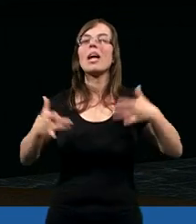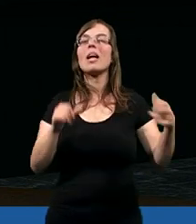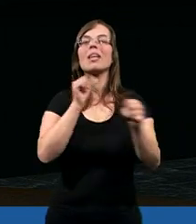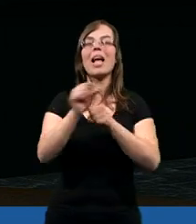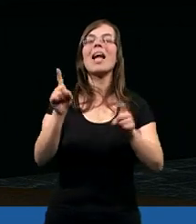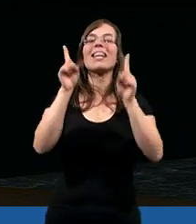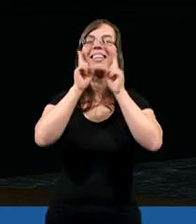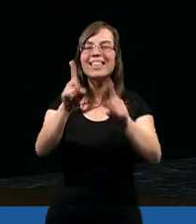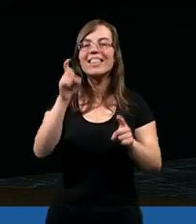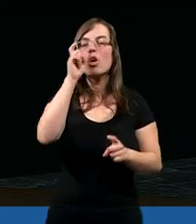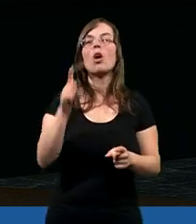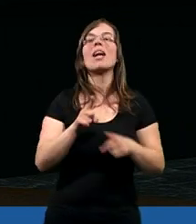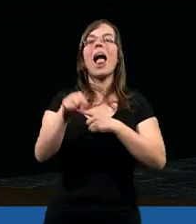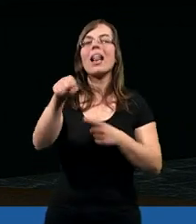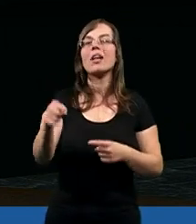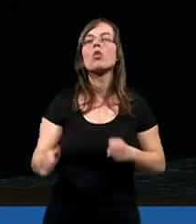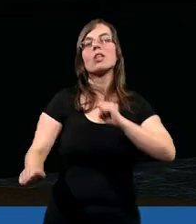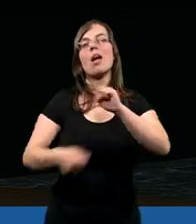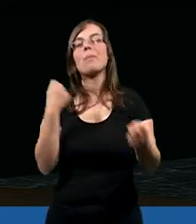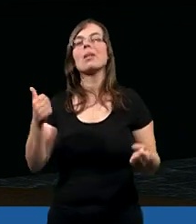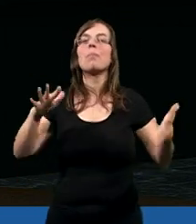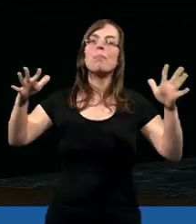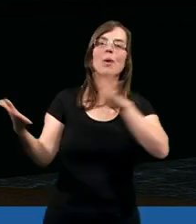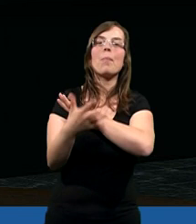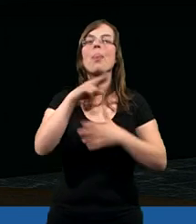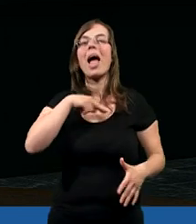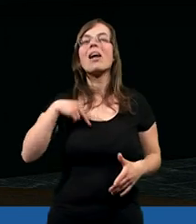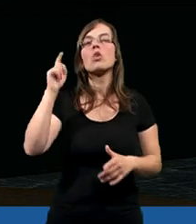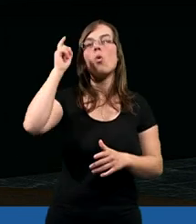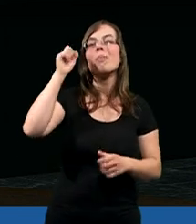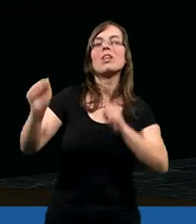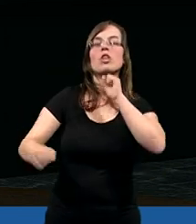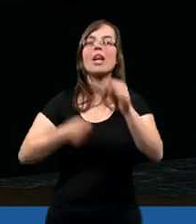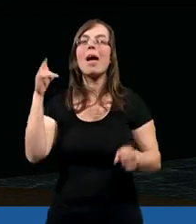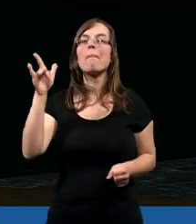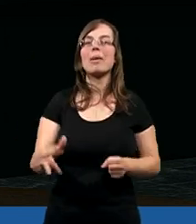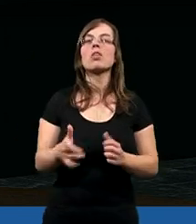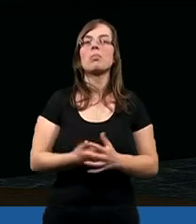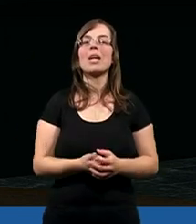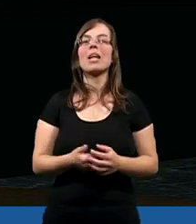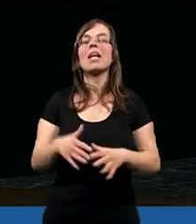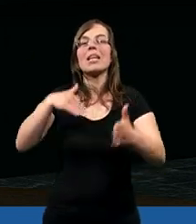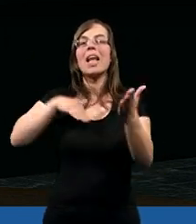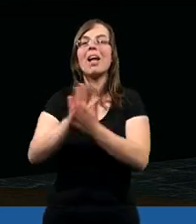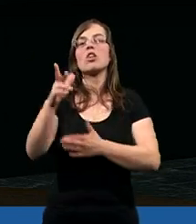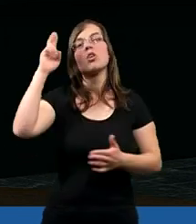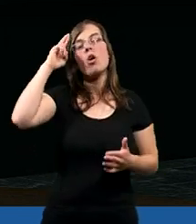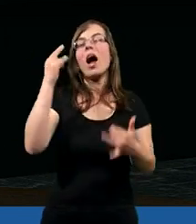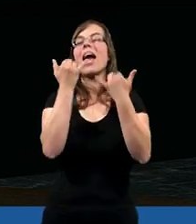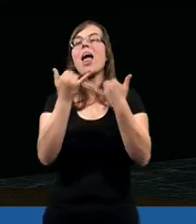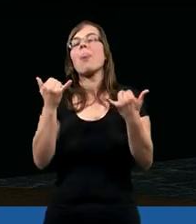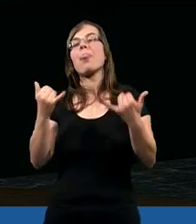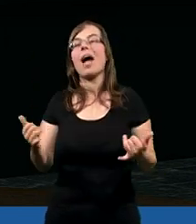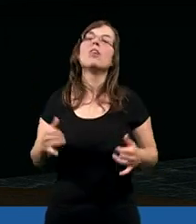jest istotna dla tego, żebyśmy przemienili nasze umysły. Żebyśmy zaczęli rozumować